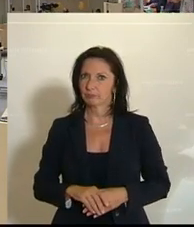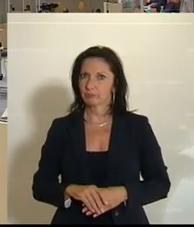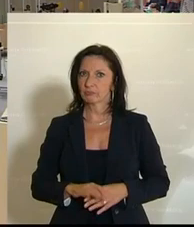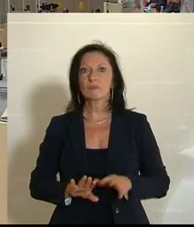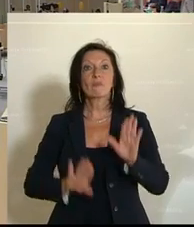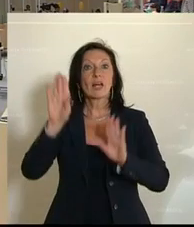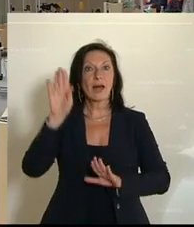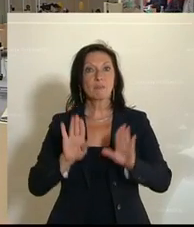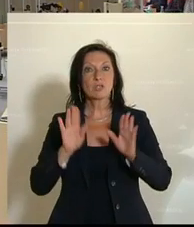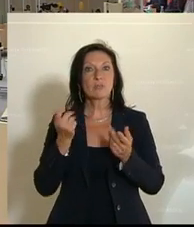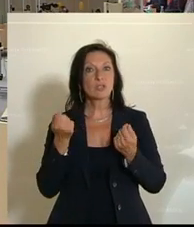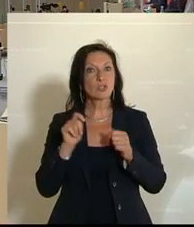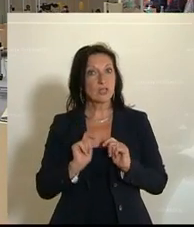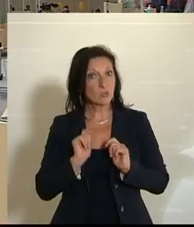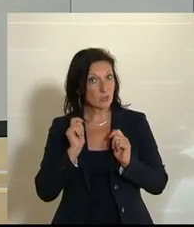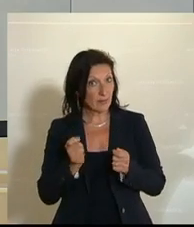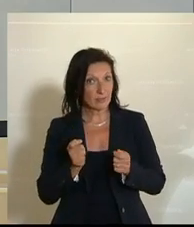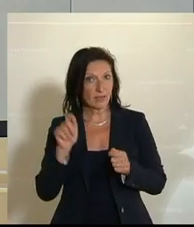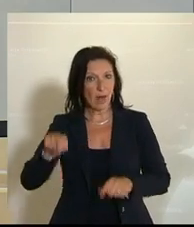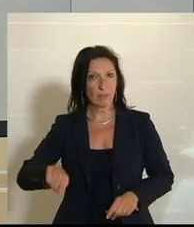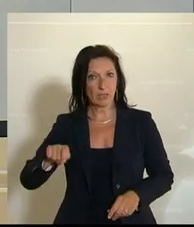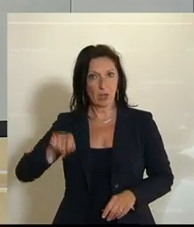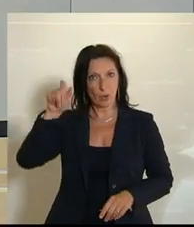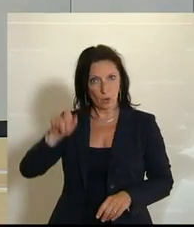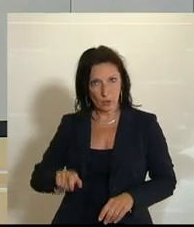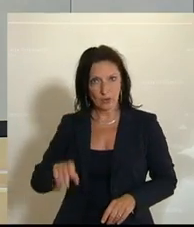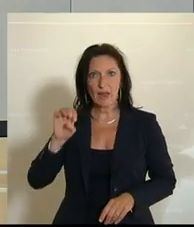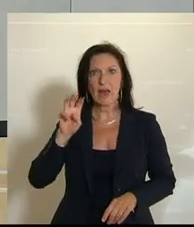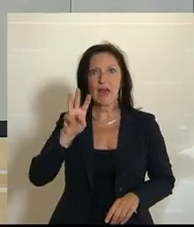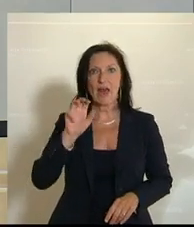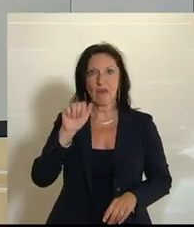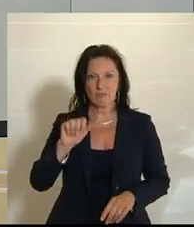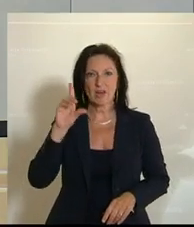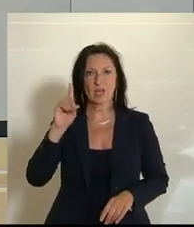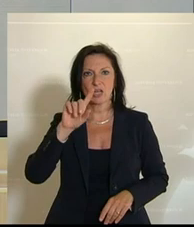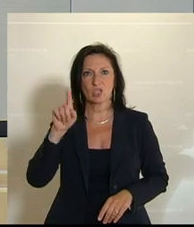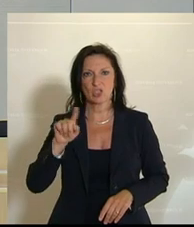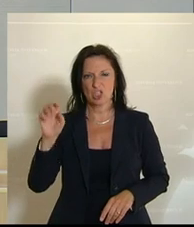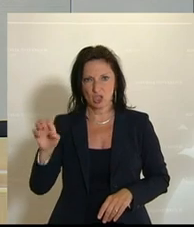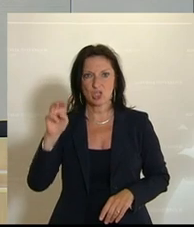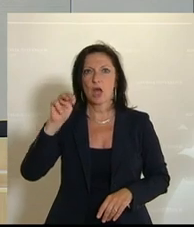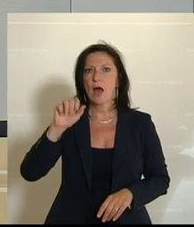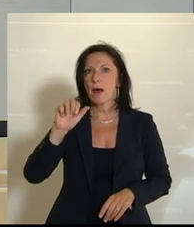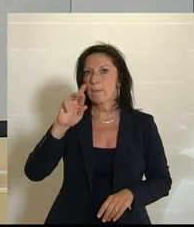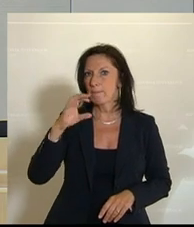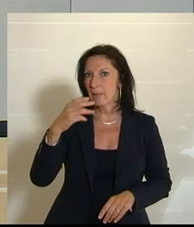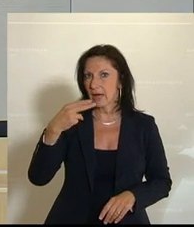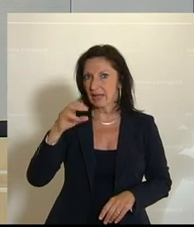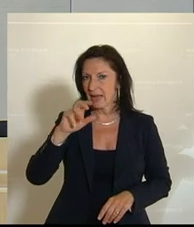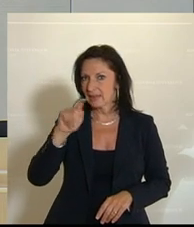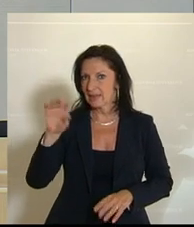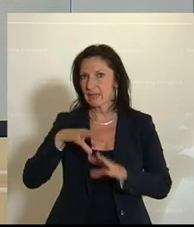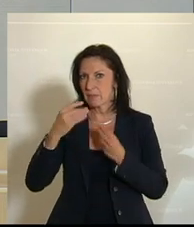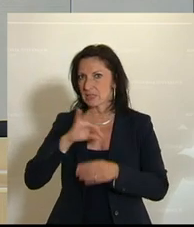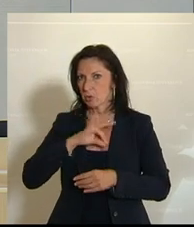Abstimmung über den Entschließungsantrag der Abgeordneten Eva Ernst-Cicic, Niko Marchetti, Kolleginnen und Kollegen